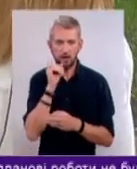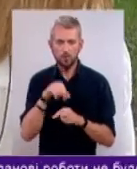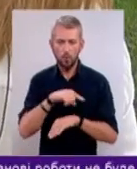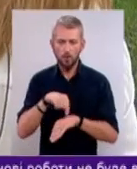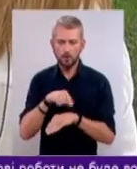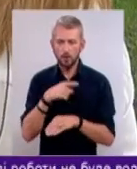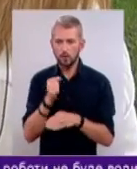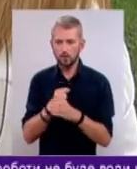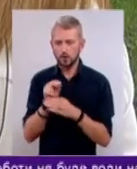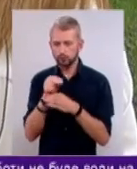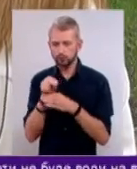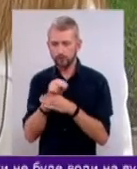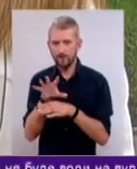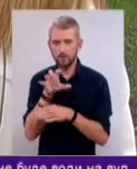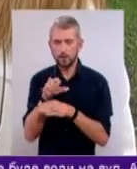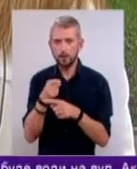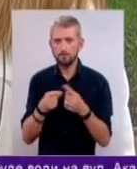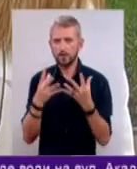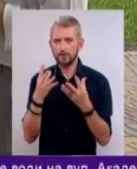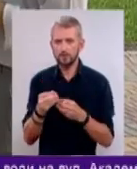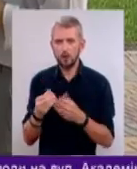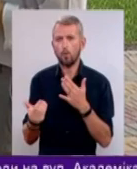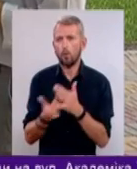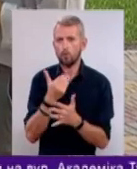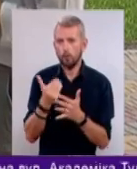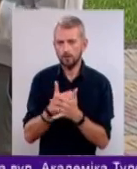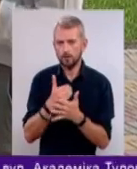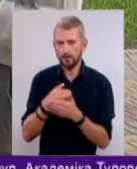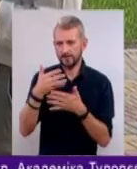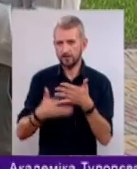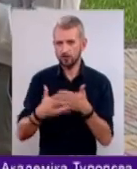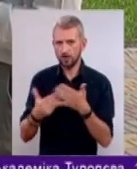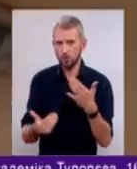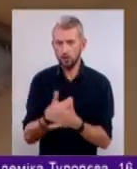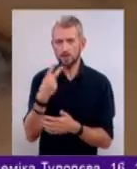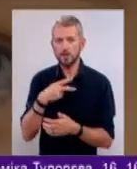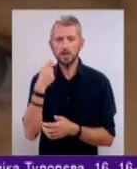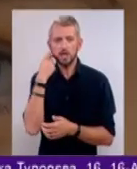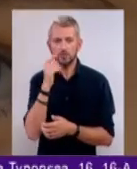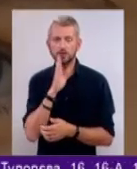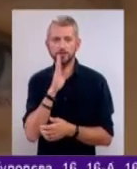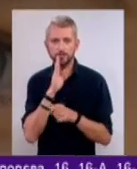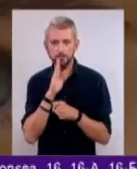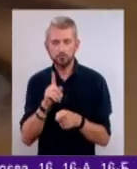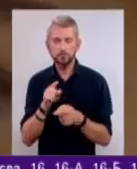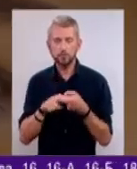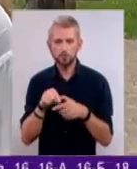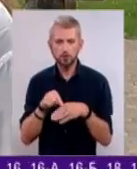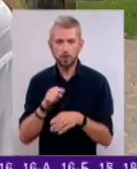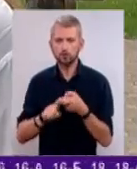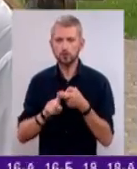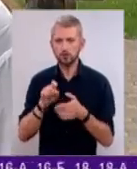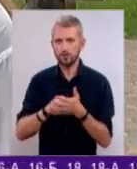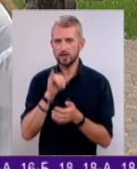фотографій і півдня марного оновлення стрічки новин. 20-річна Анжеліка відчула, що залежна від популярної соцмережі.